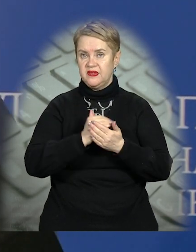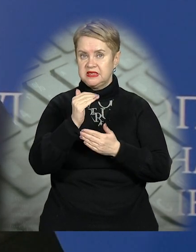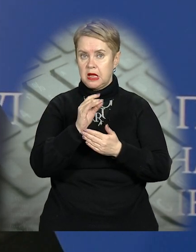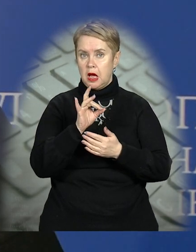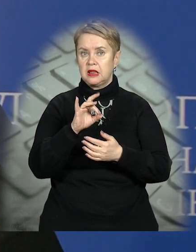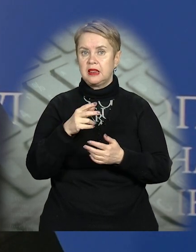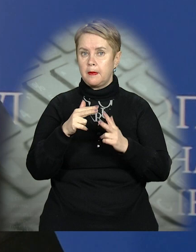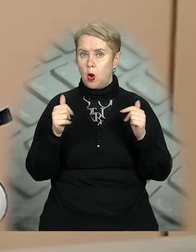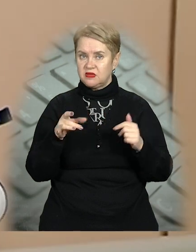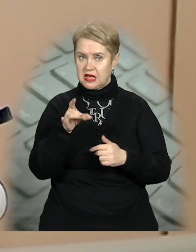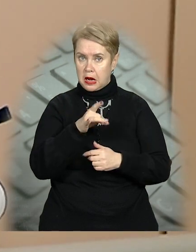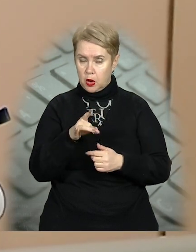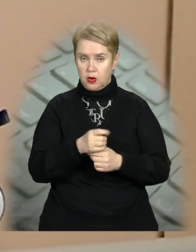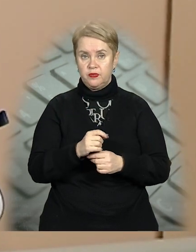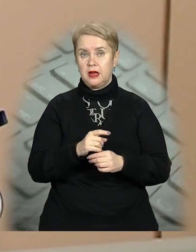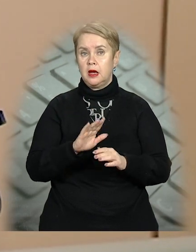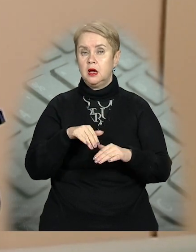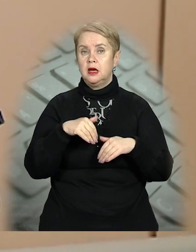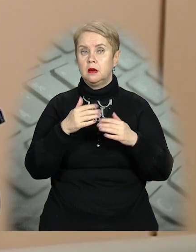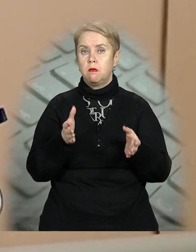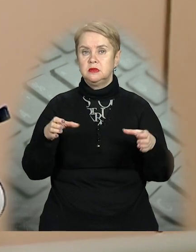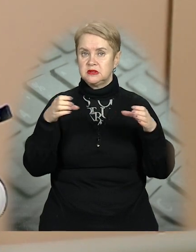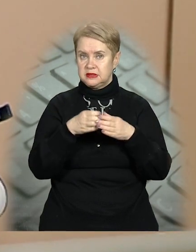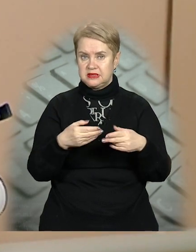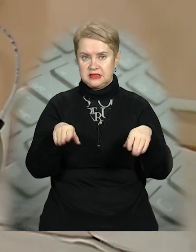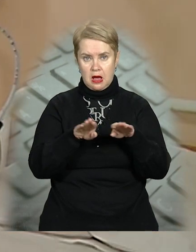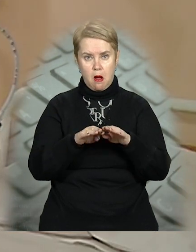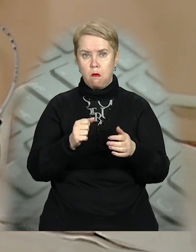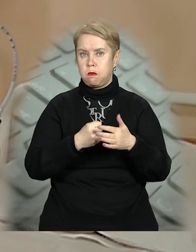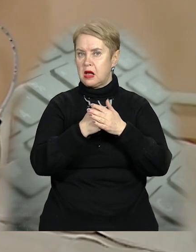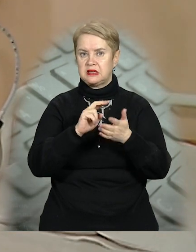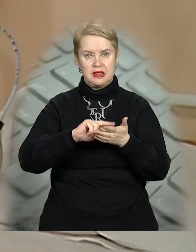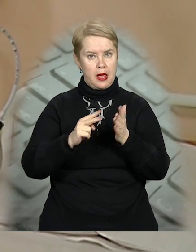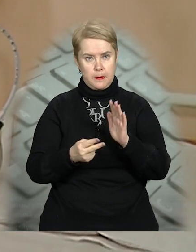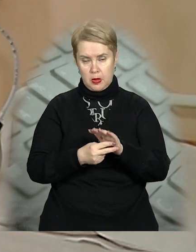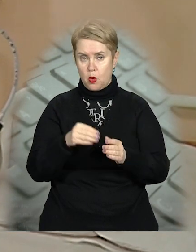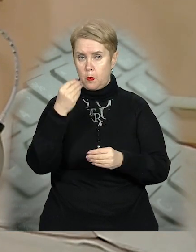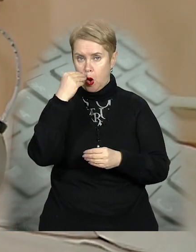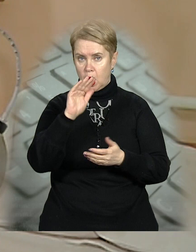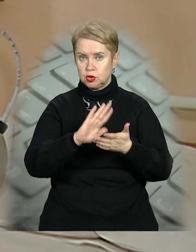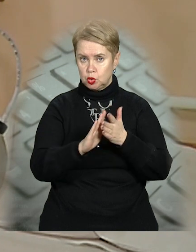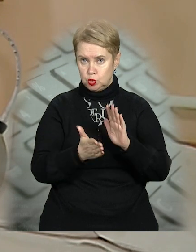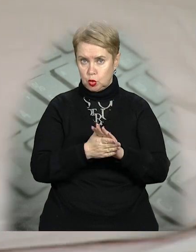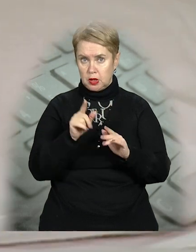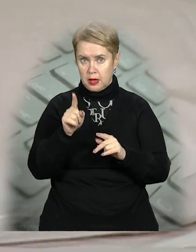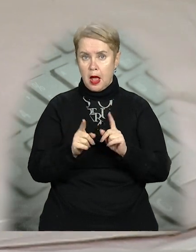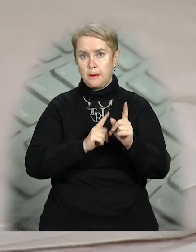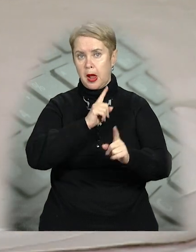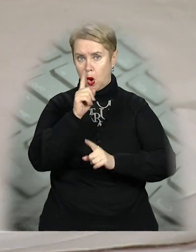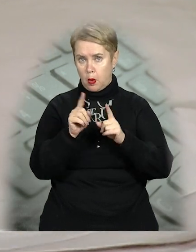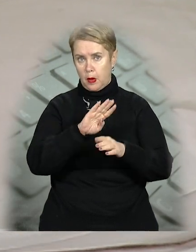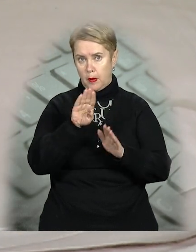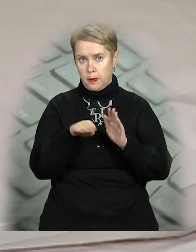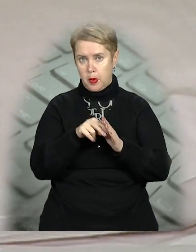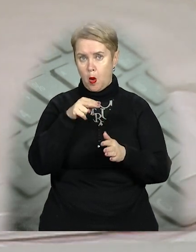рівень в Дніпровському районах. Тож згортати госпітальні бази найближчим часом не планують. Після покращення ситуації їх переоблаштують